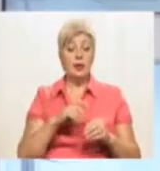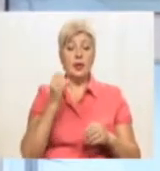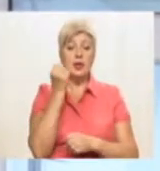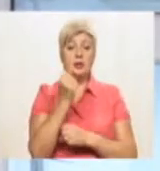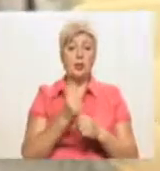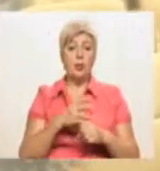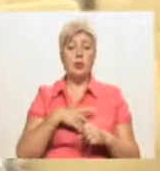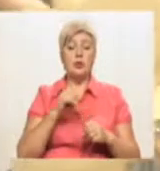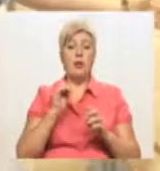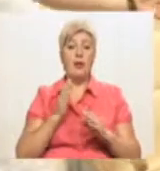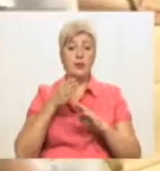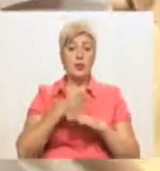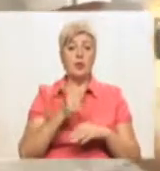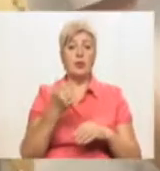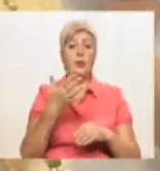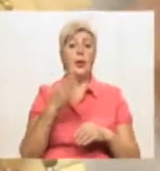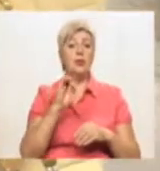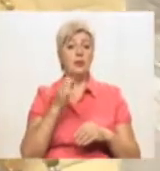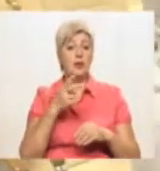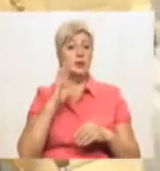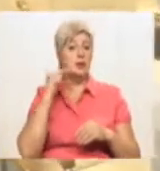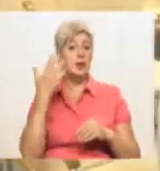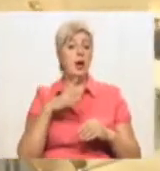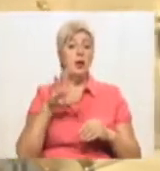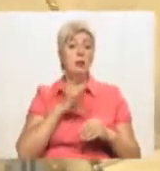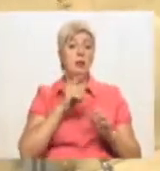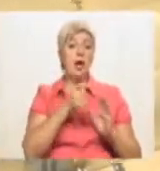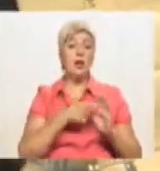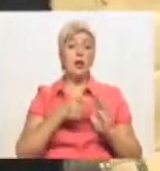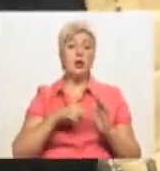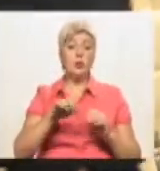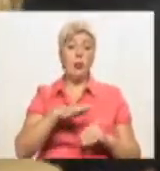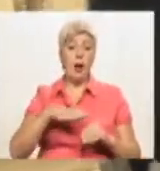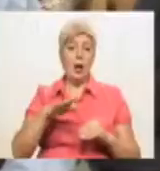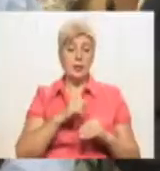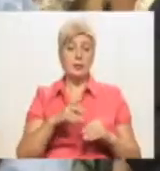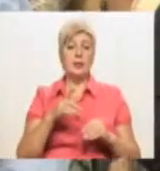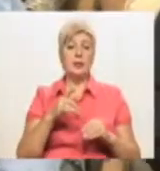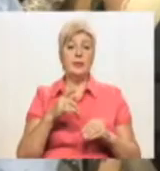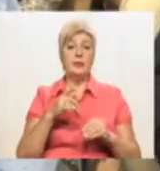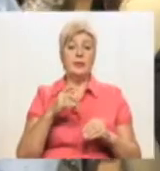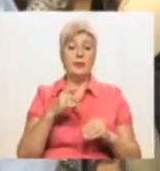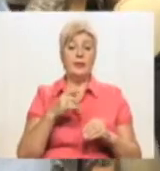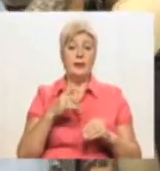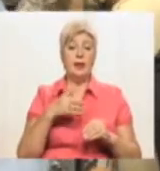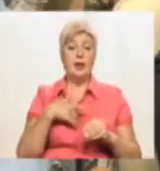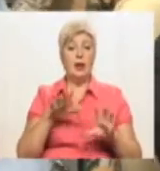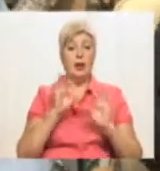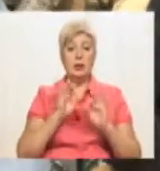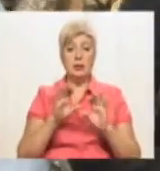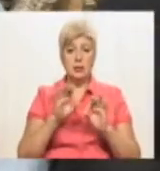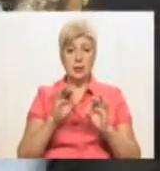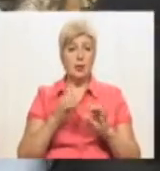по 6 вересня. 5 вересня Інесі Рейди прибула на Донбас. Про мету візиту міністерки закордонних справ Норвегії розказав